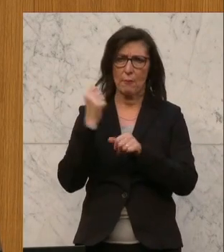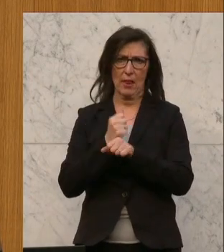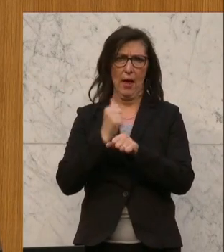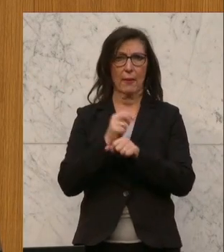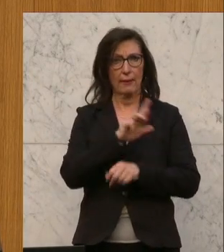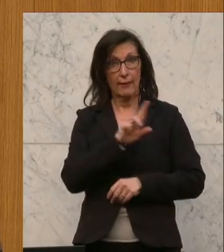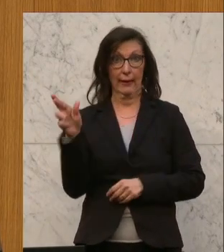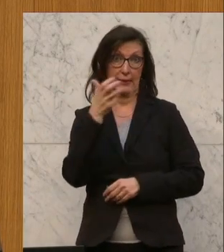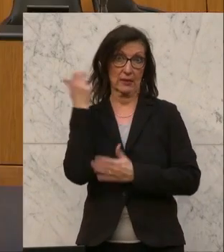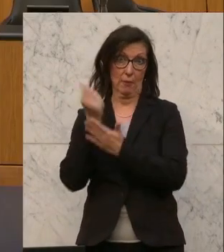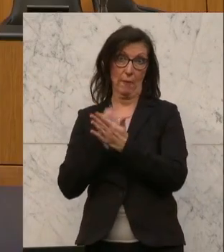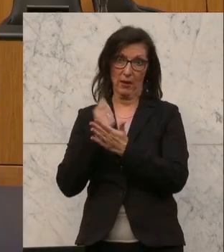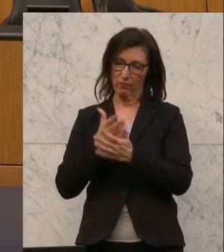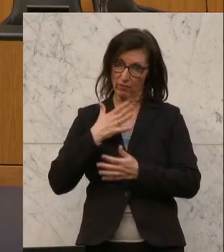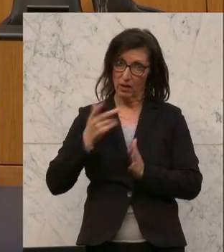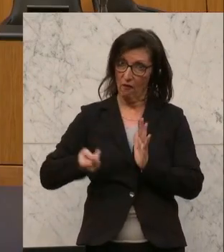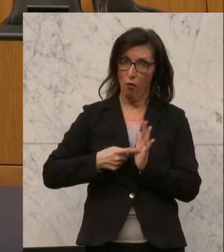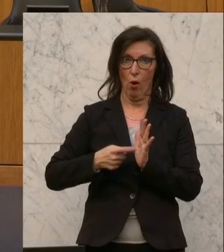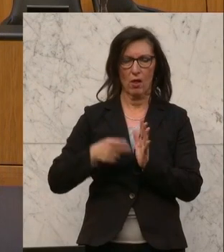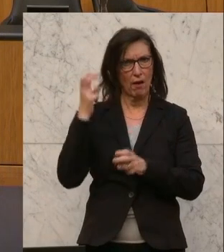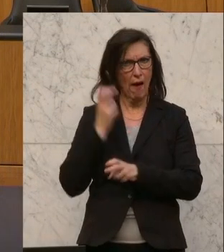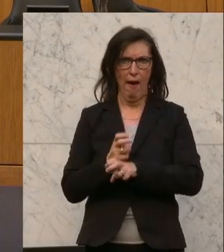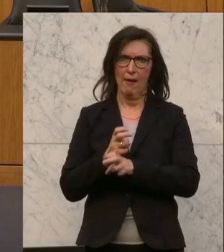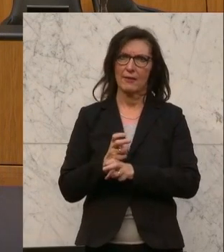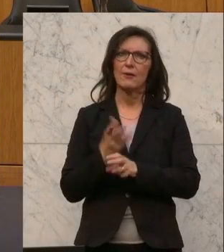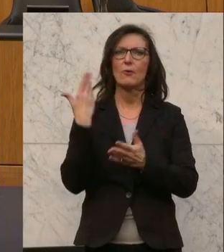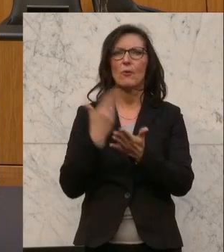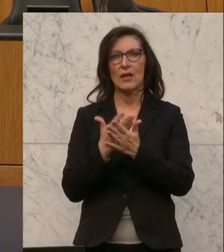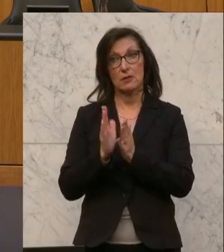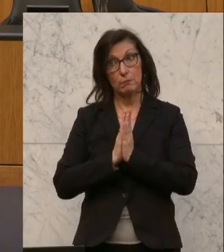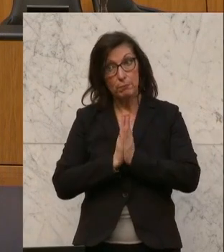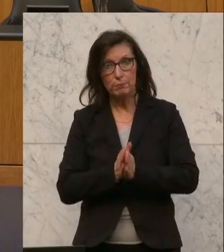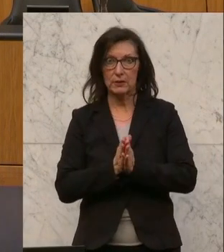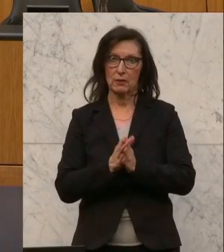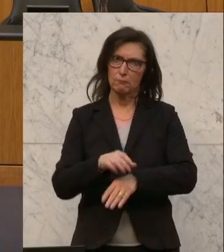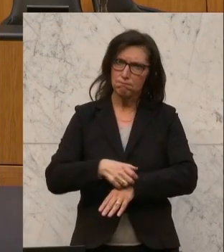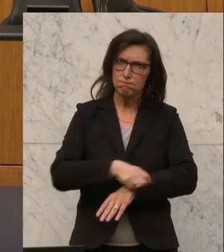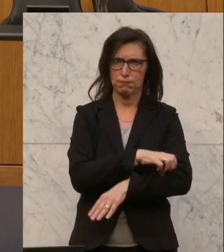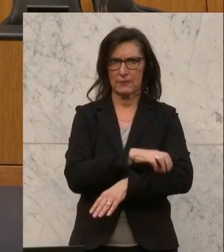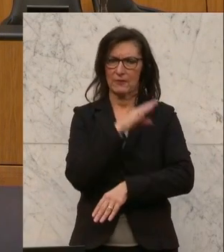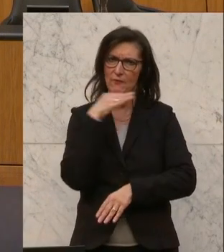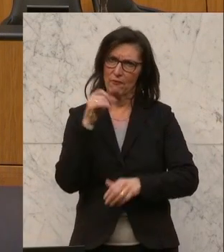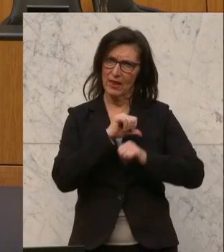bei meinen Forderungen dranbleiben werde. In diesem Sinne, kommen Sie bitte ins Tun. Vielen herzlichen Dank.